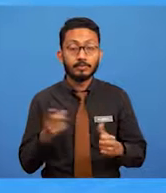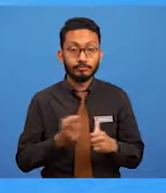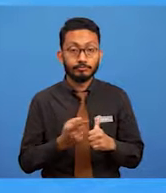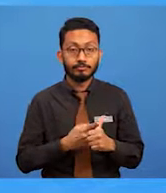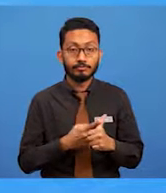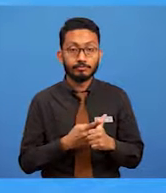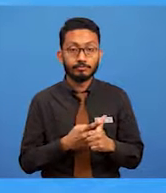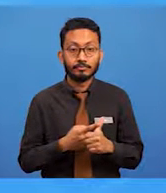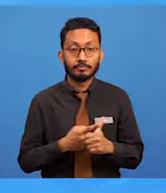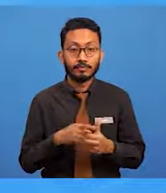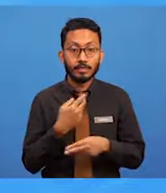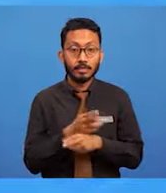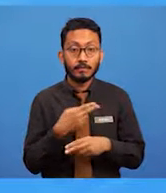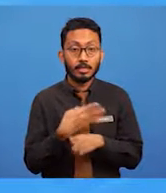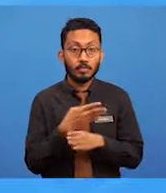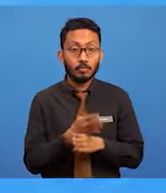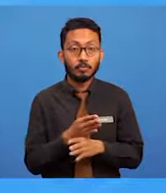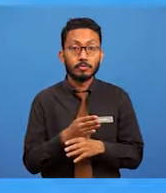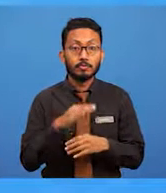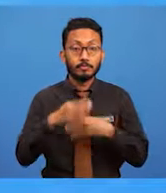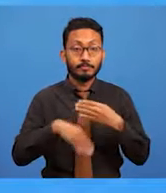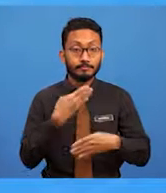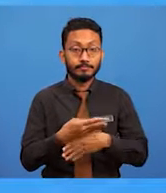reka bentuk pembungkusan.